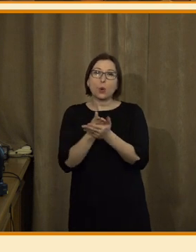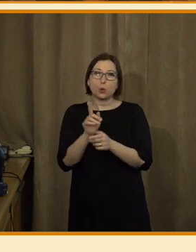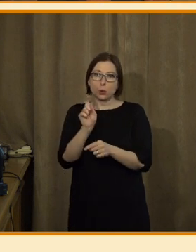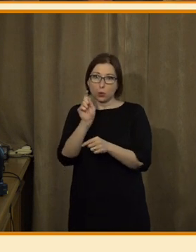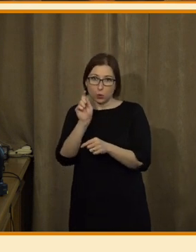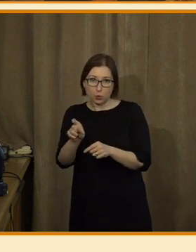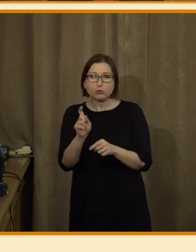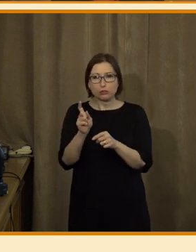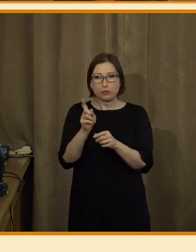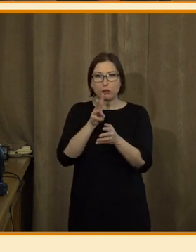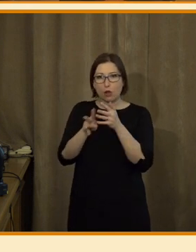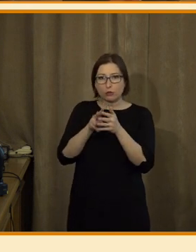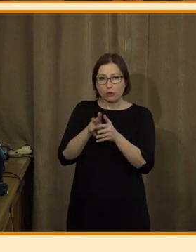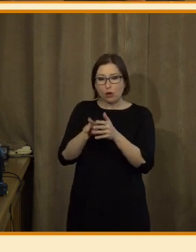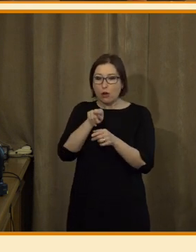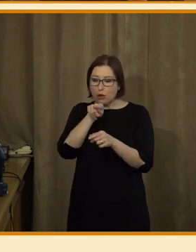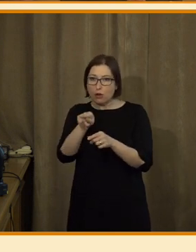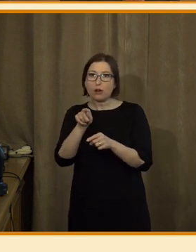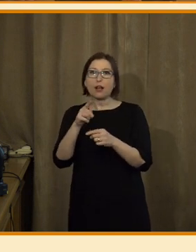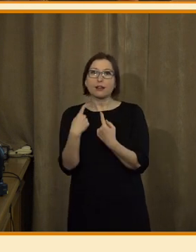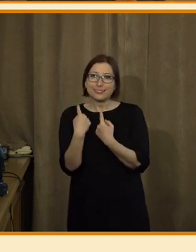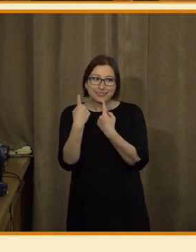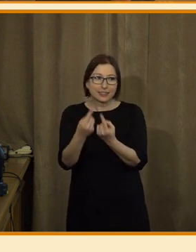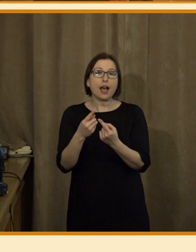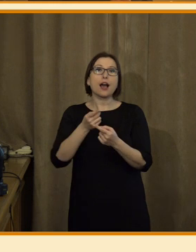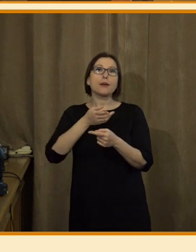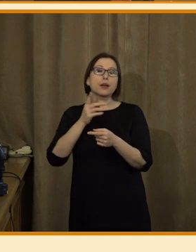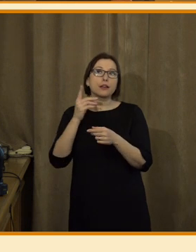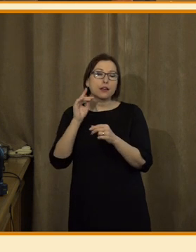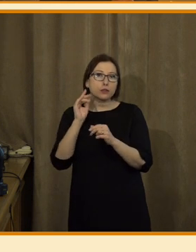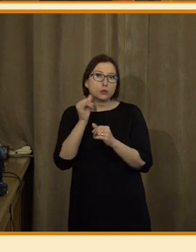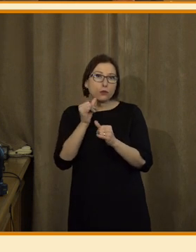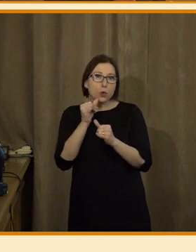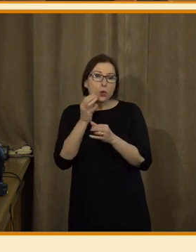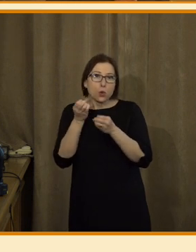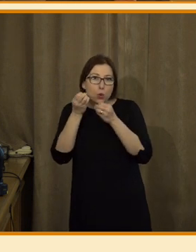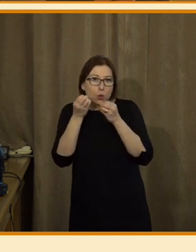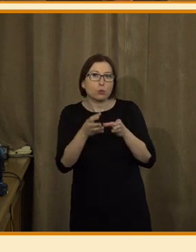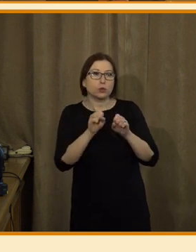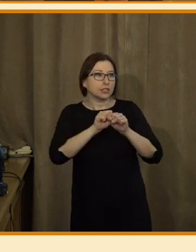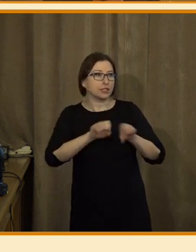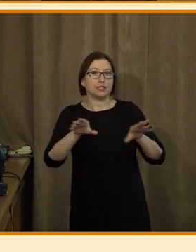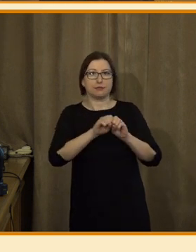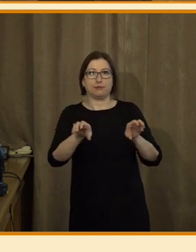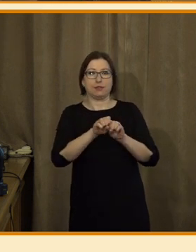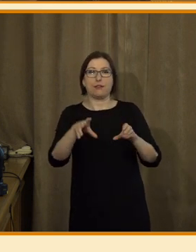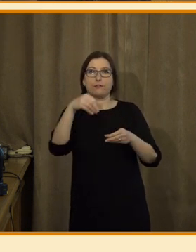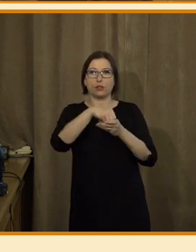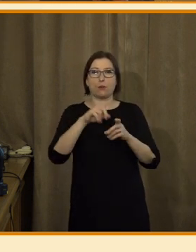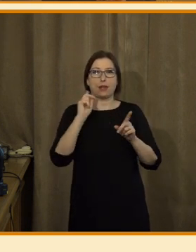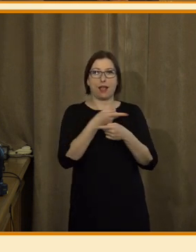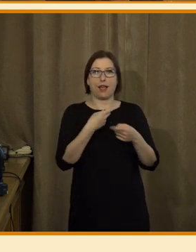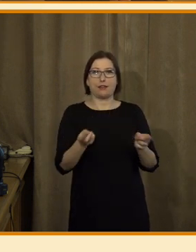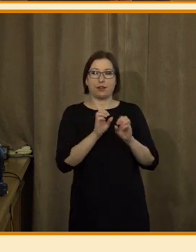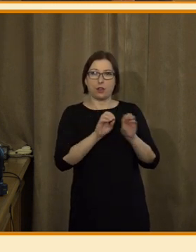poladí, aby to bylo správně, oběří, nechá vyrobit audio, schválí a pošle to do vysílání, respektive to zahřadí do toho slotu.